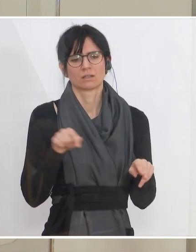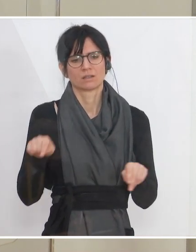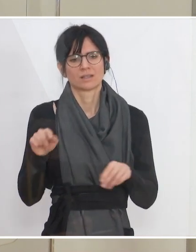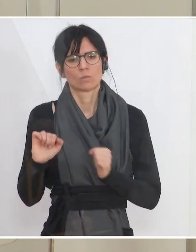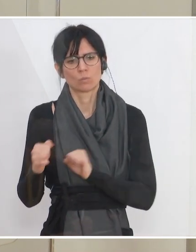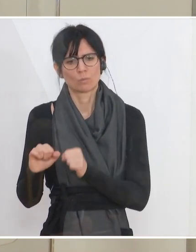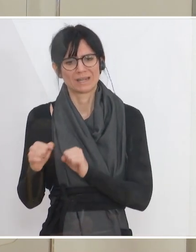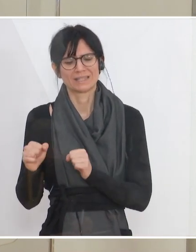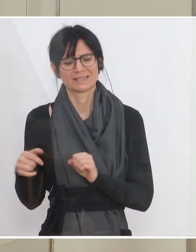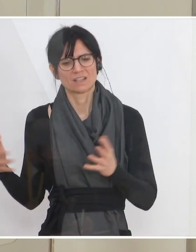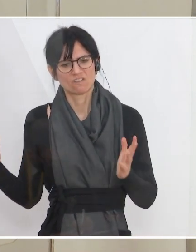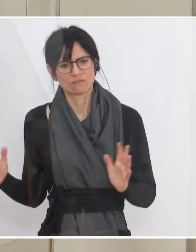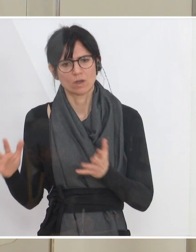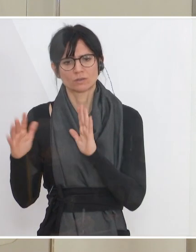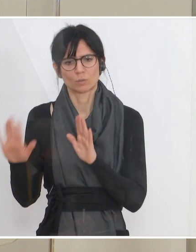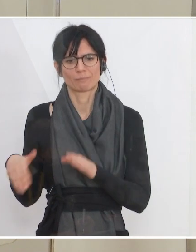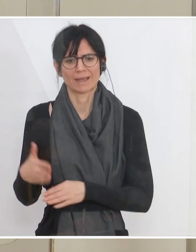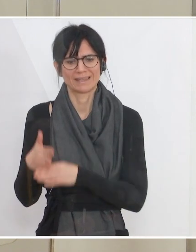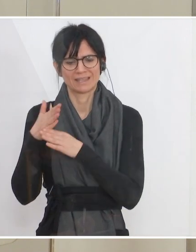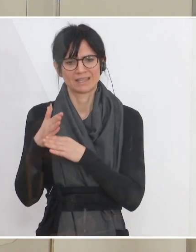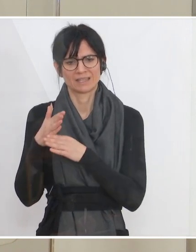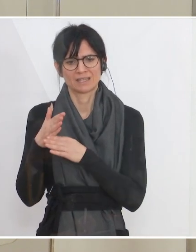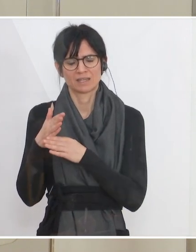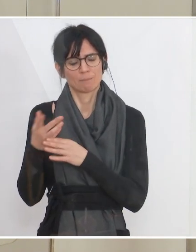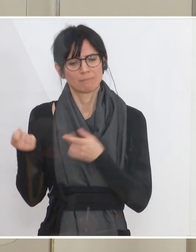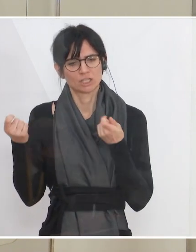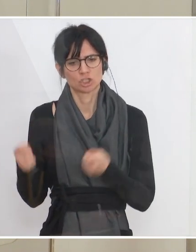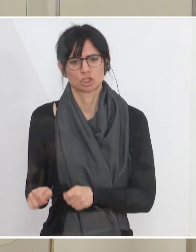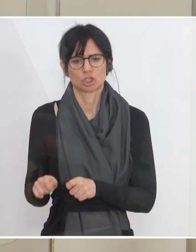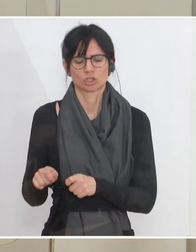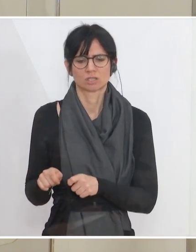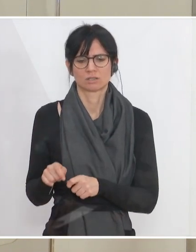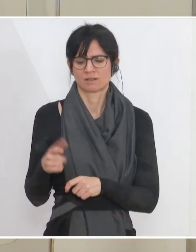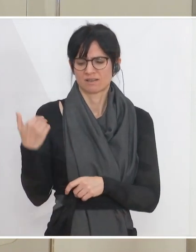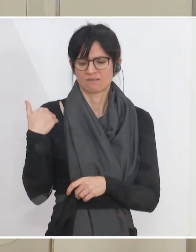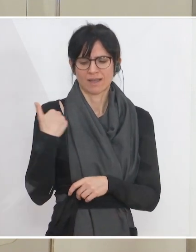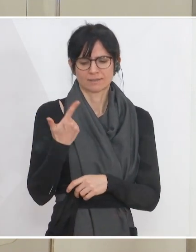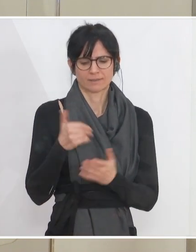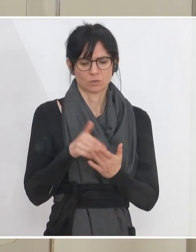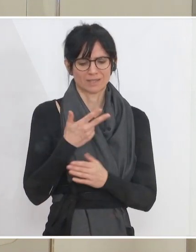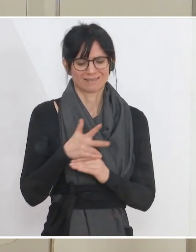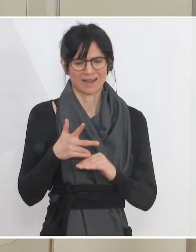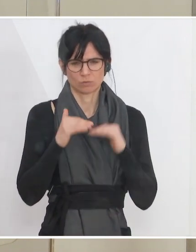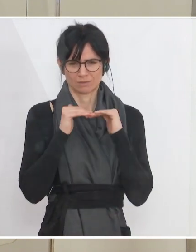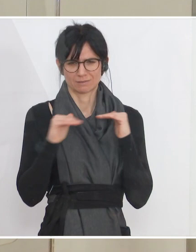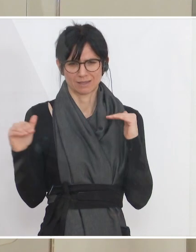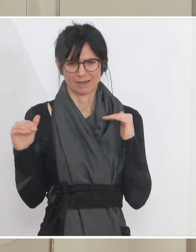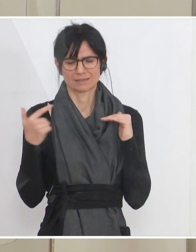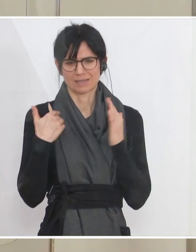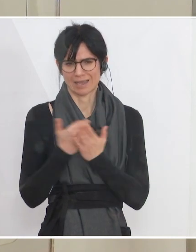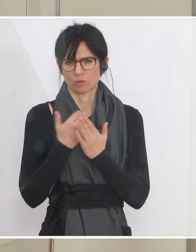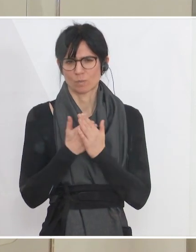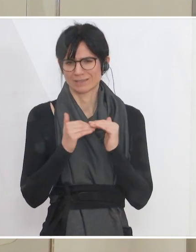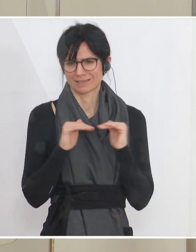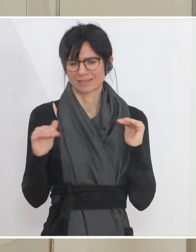Mobilitätsförderbeihilfe beschlossen von bisher 2.300 Euro Obergrenze. Das war die Einkommens